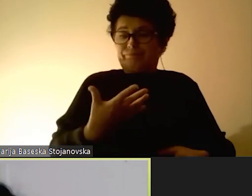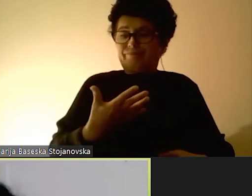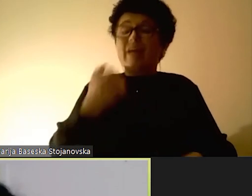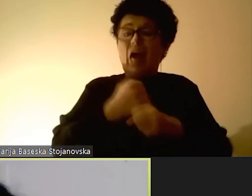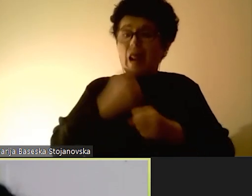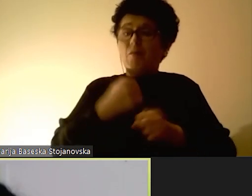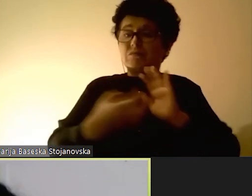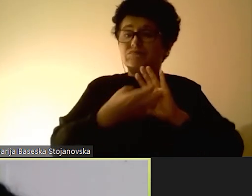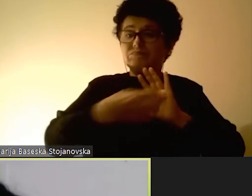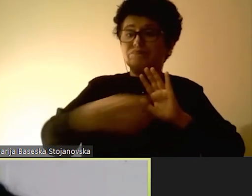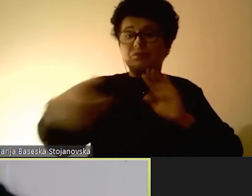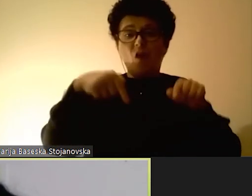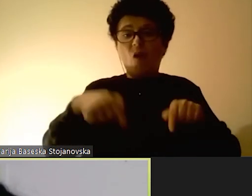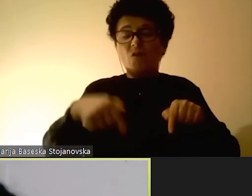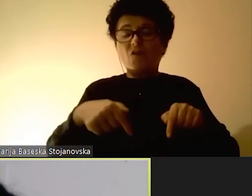работам со сето ова.